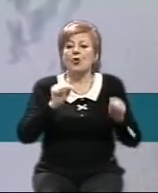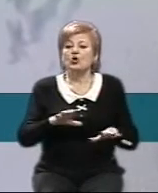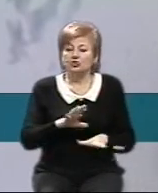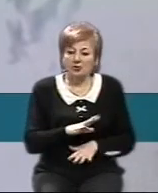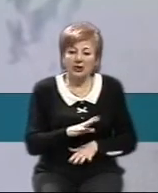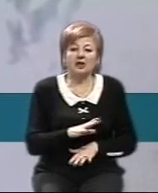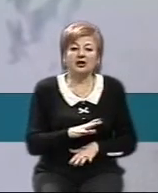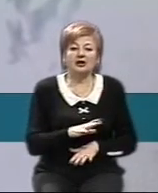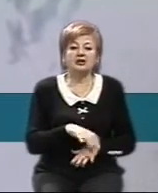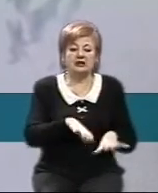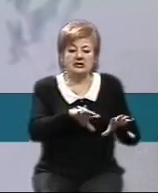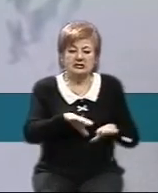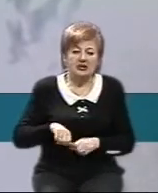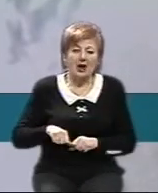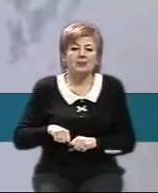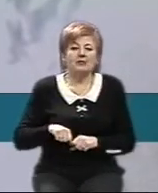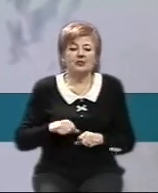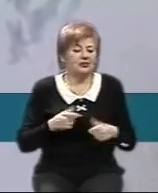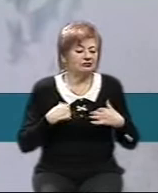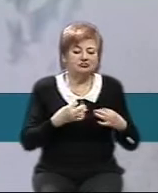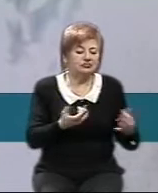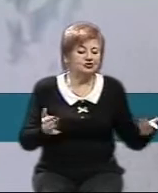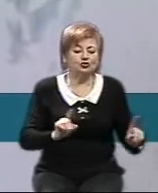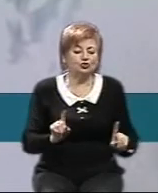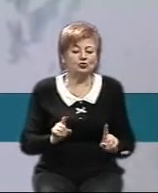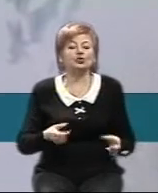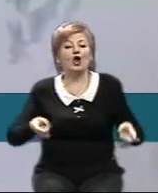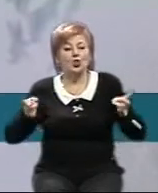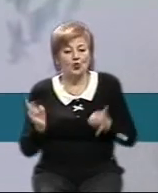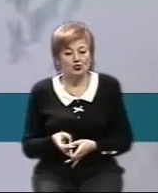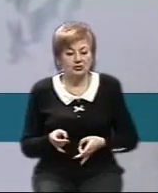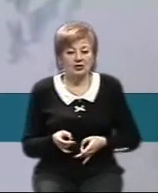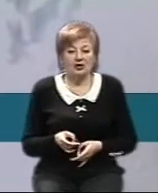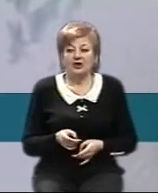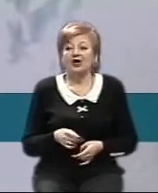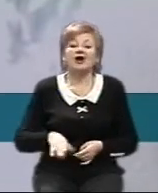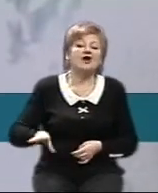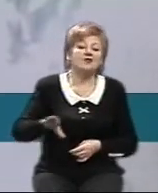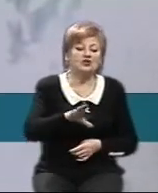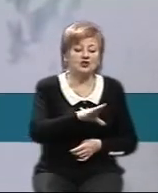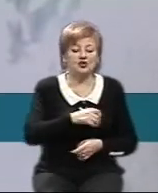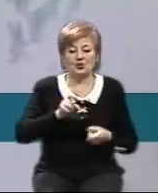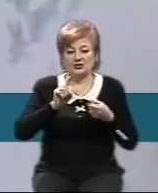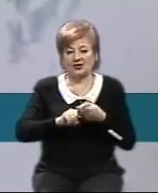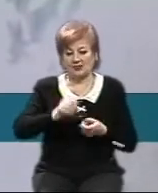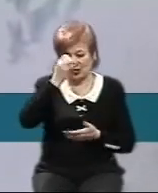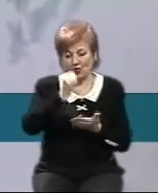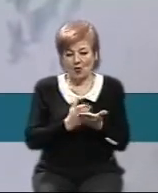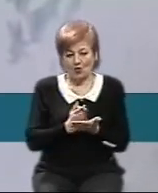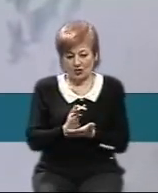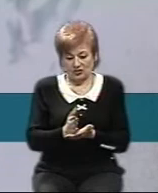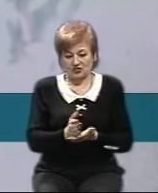там вилучення майна для потреб захисту суверенітету. Ну, все залежить від політичної волі